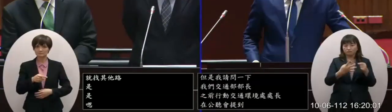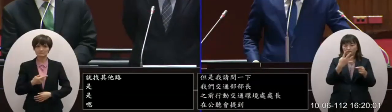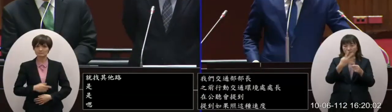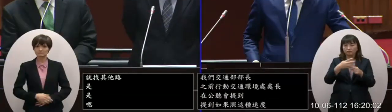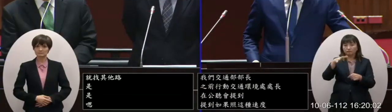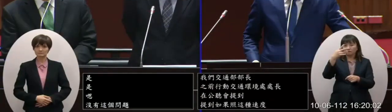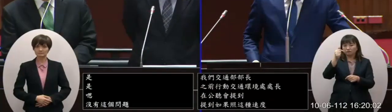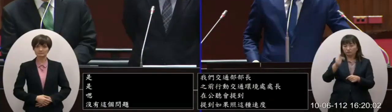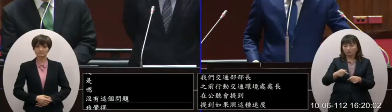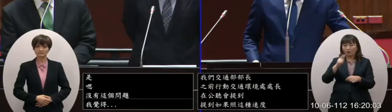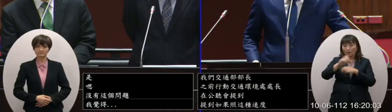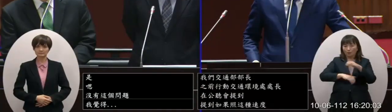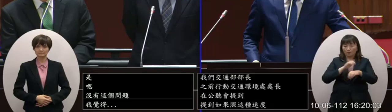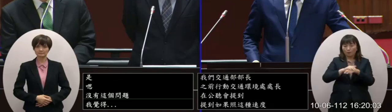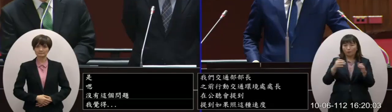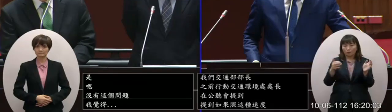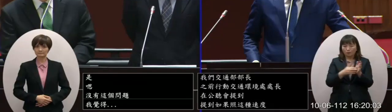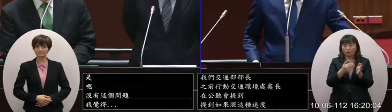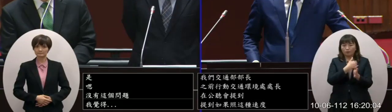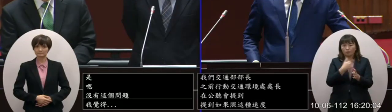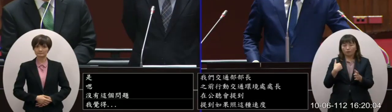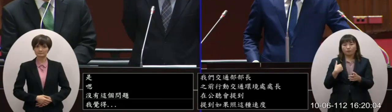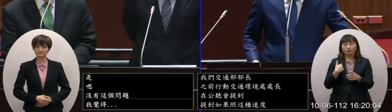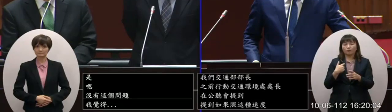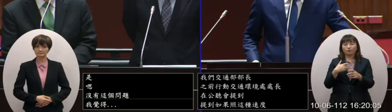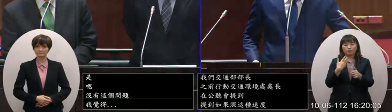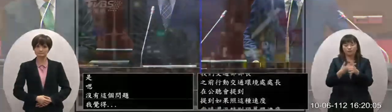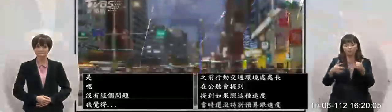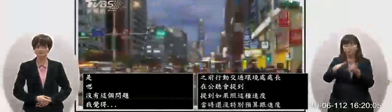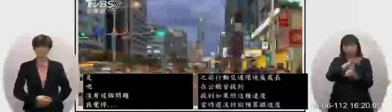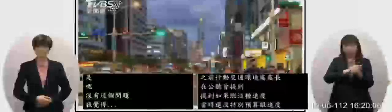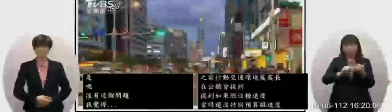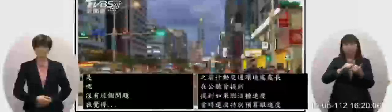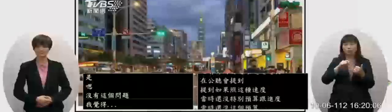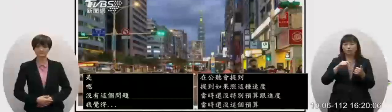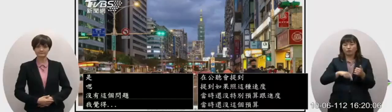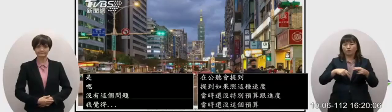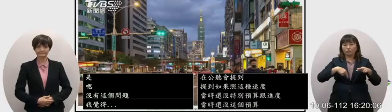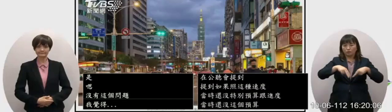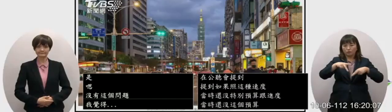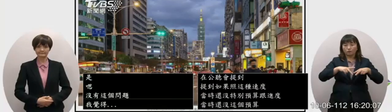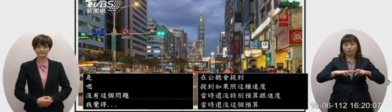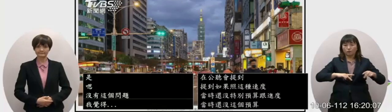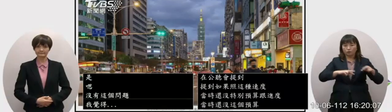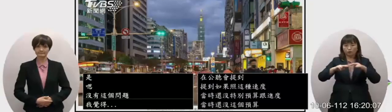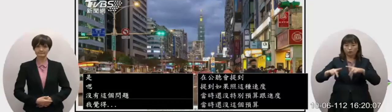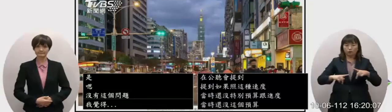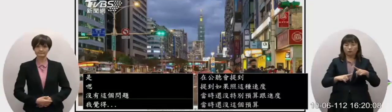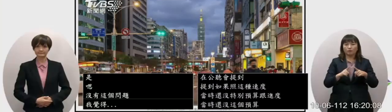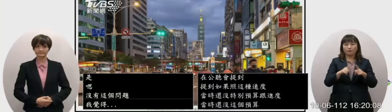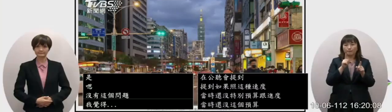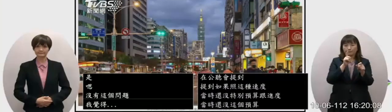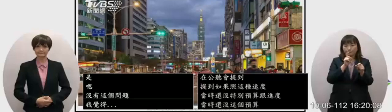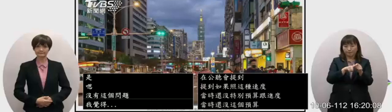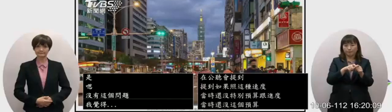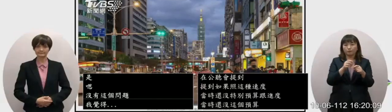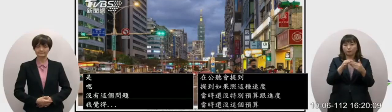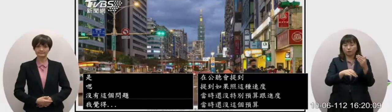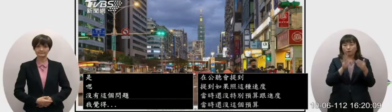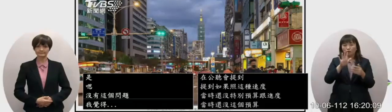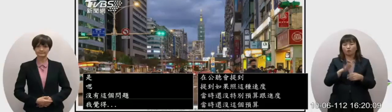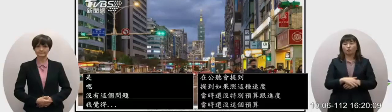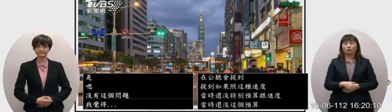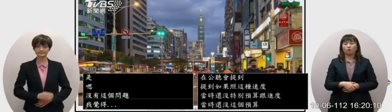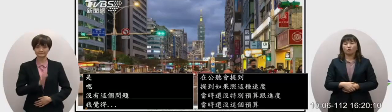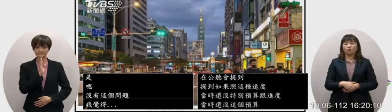年的四百億做完之後大概可以達到台灣的這個所謂的這個行人空間改善有一個指標吧IP